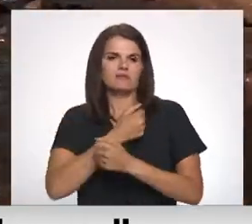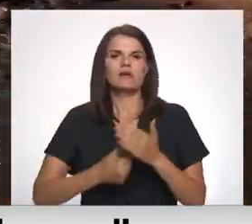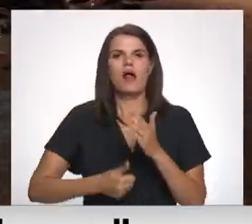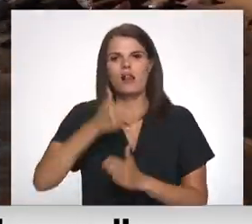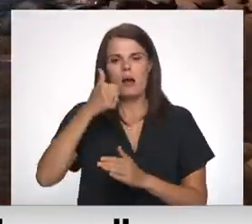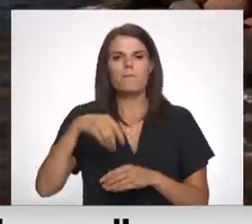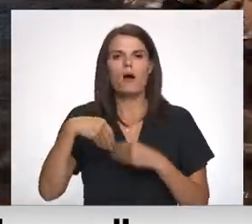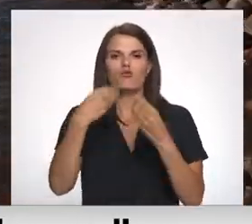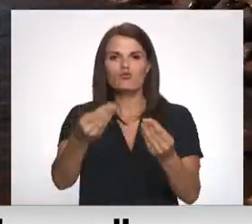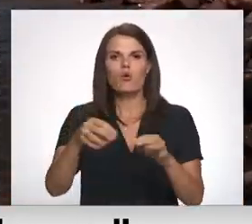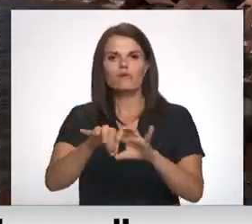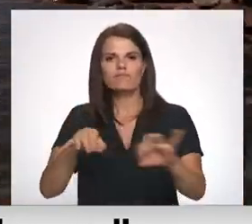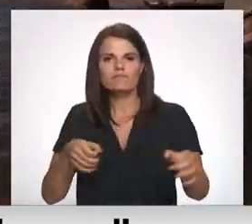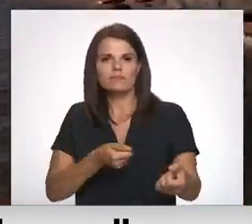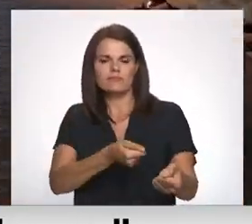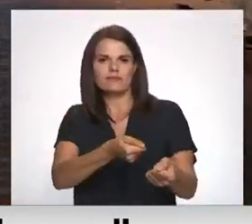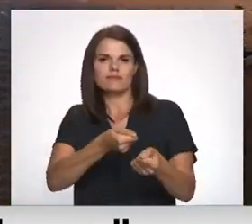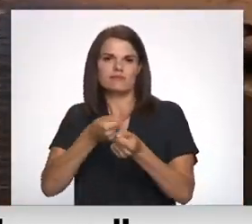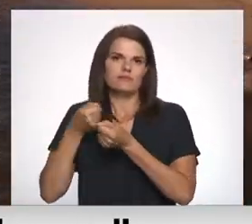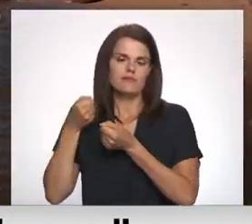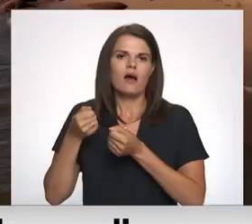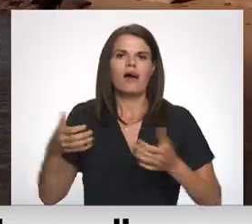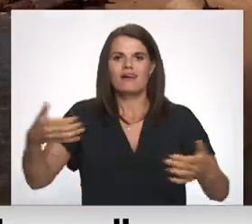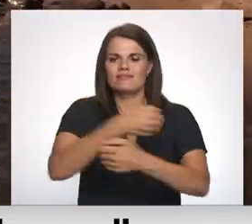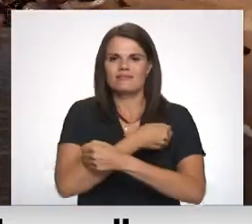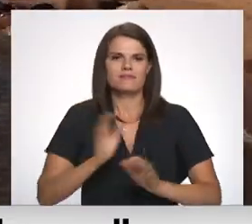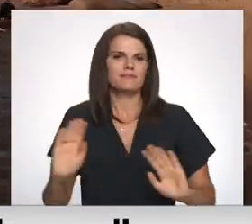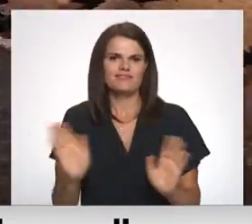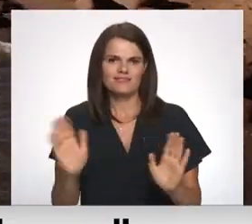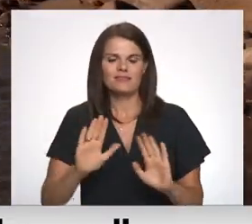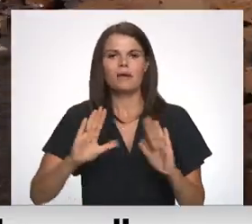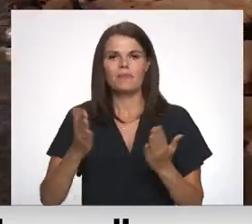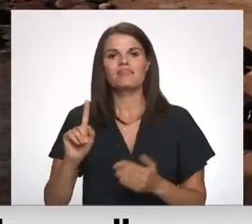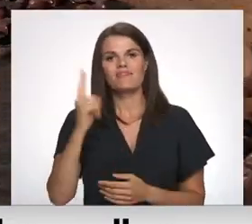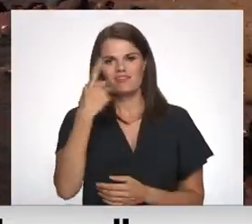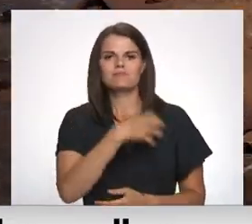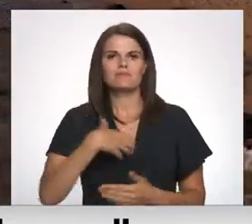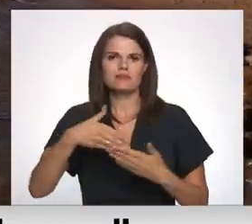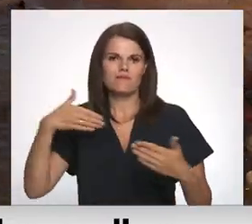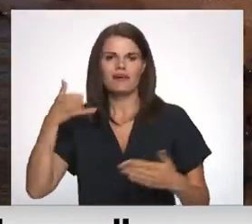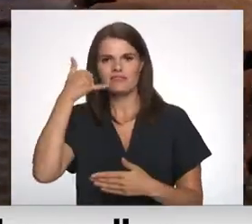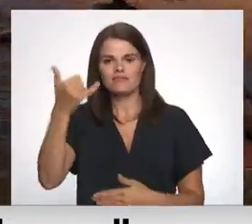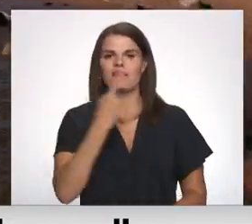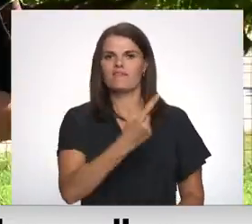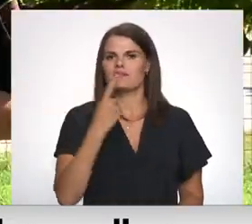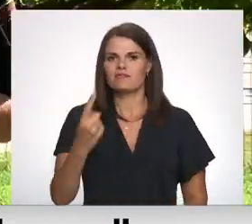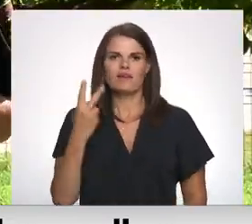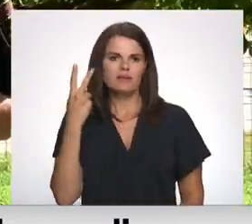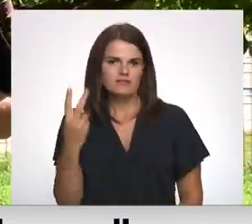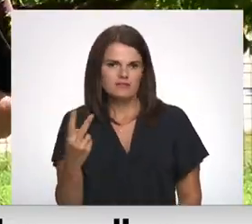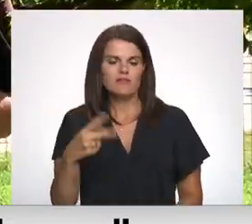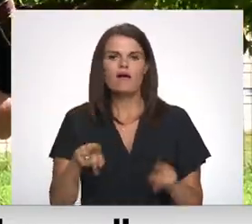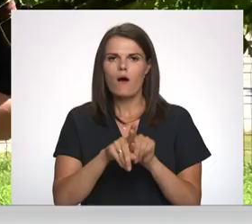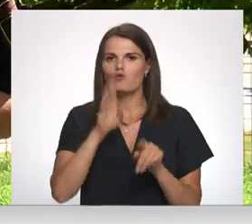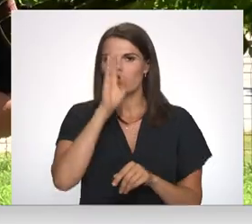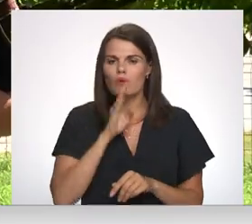jāpadot kāds peldošas priekšmets, kas palīdz noturēties virs ūdens. Taču vispirms jāzvana 112. Vēl ļoti nopietna lieta ir tāda, ka